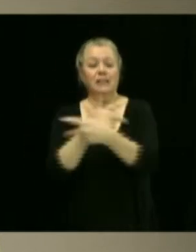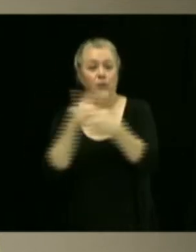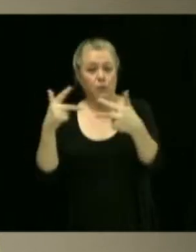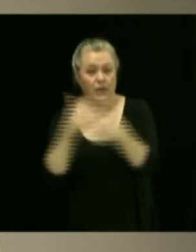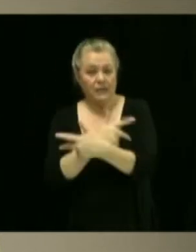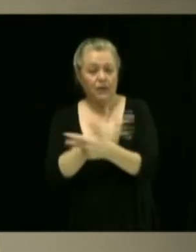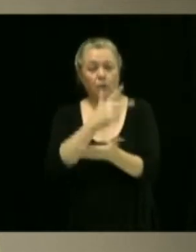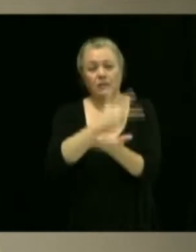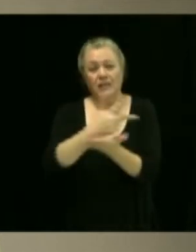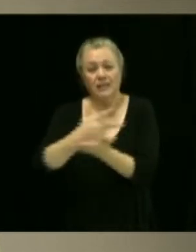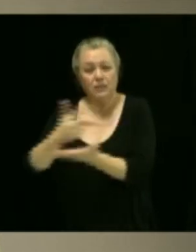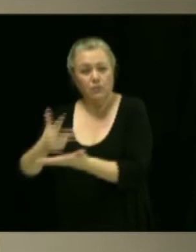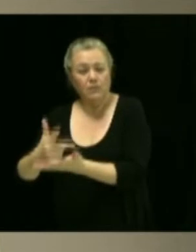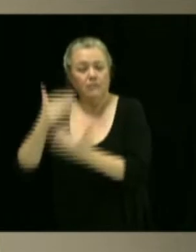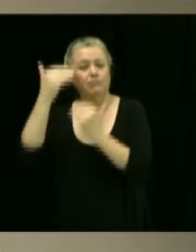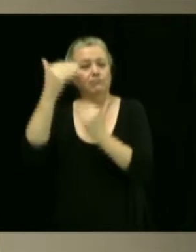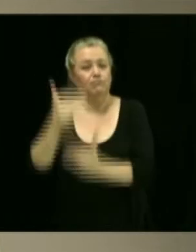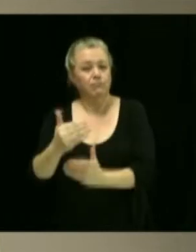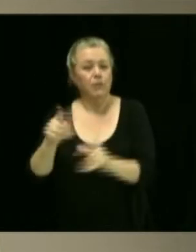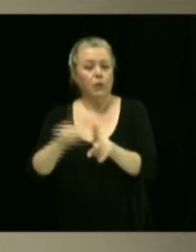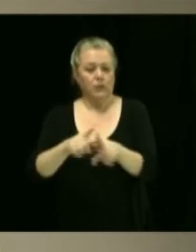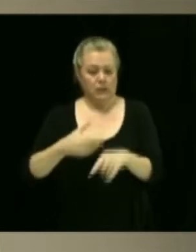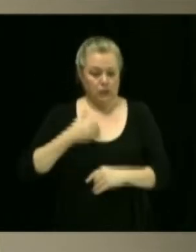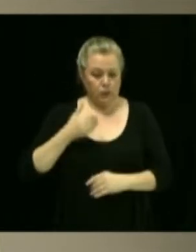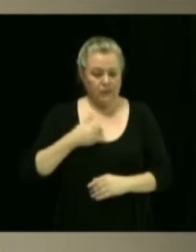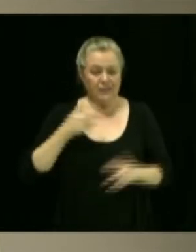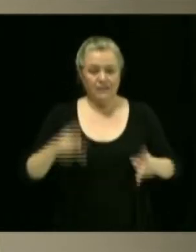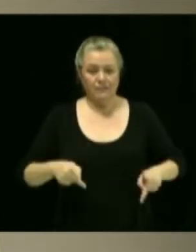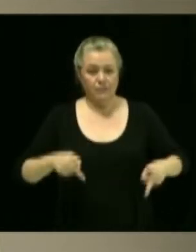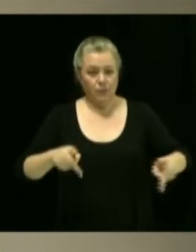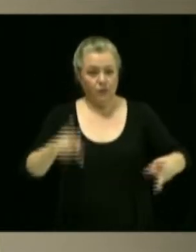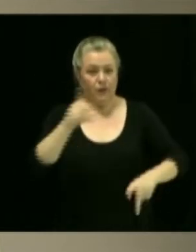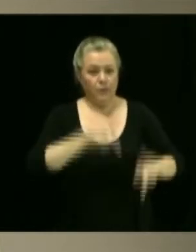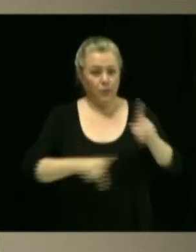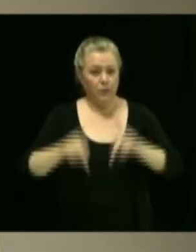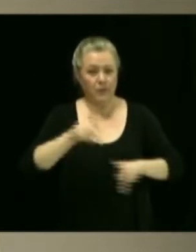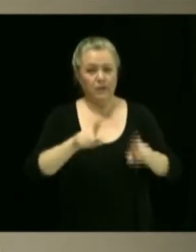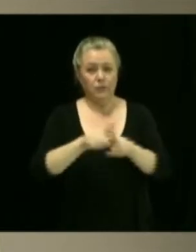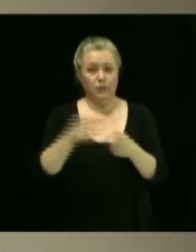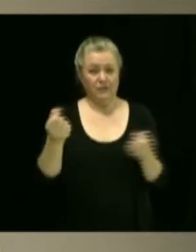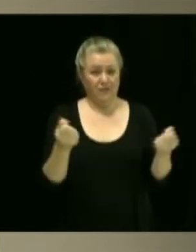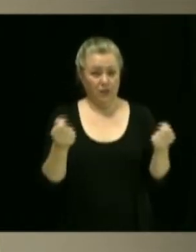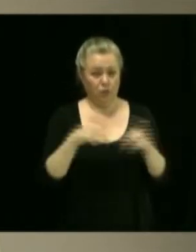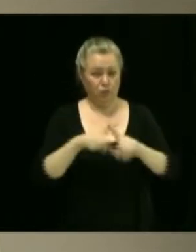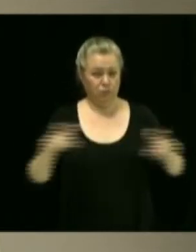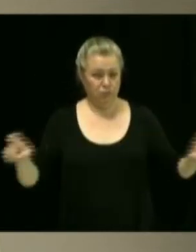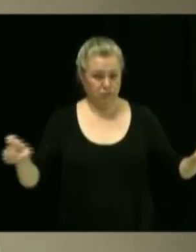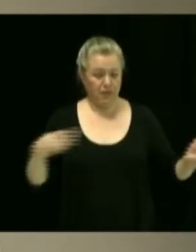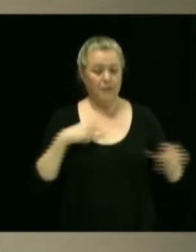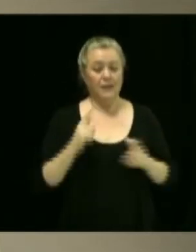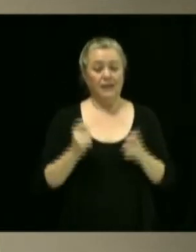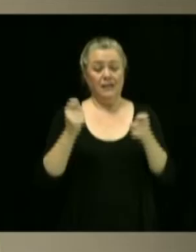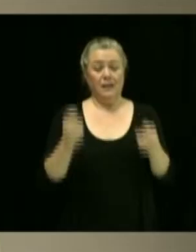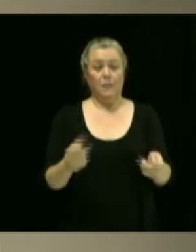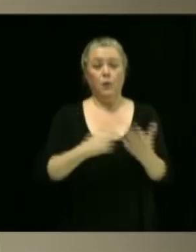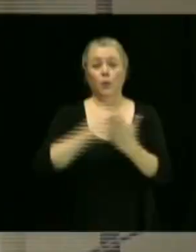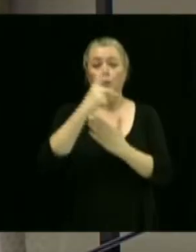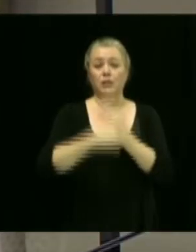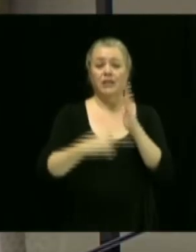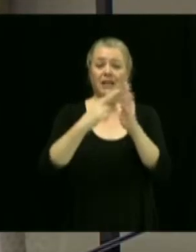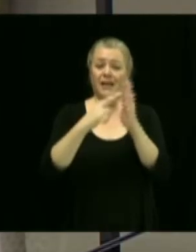sécurité et à l'usage des voies publiques et des véhicules routiers et dépôt du projet de règlement 1443-2021.